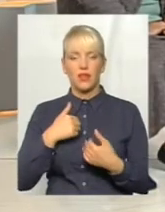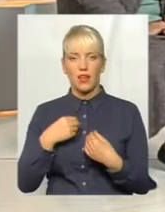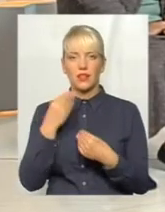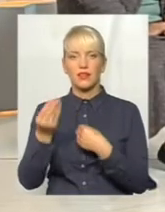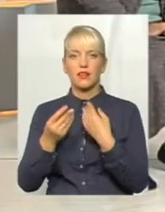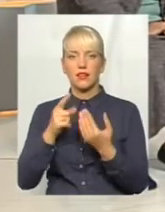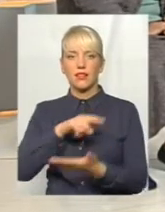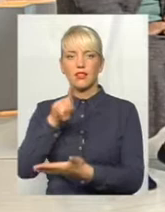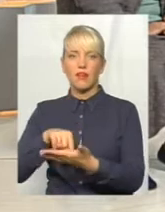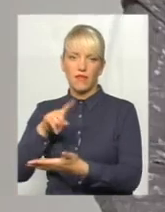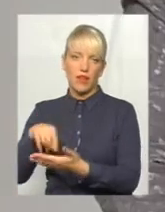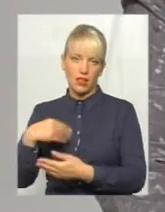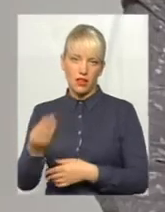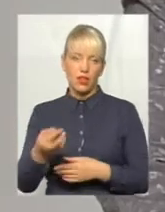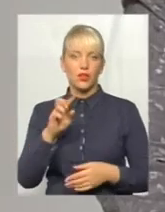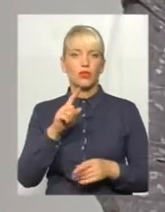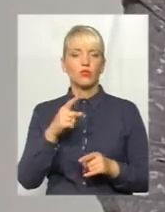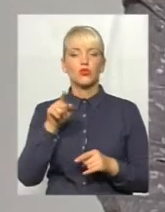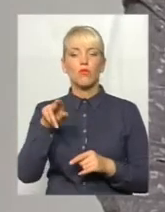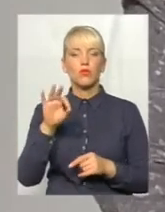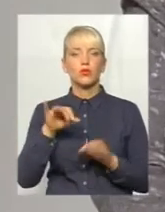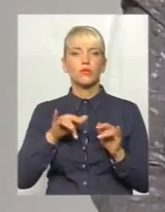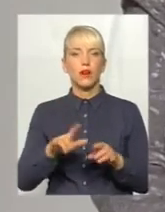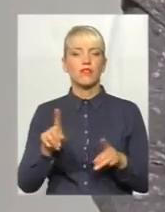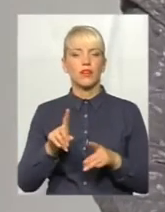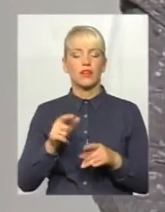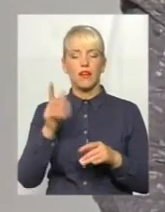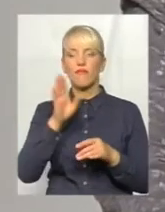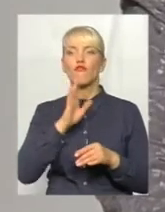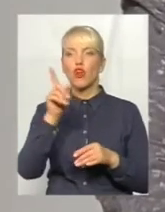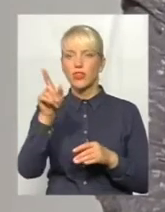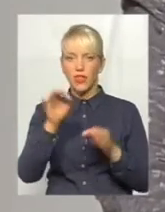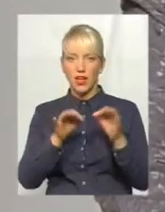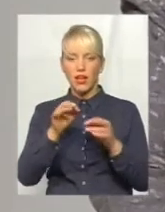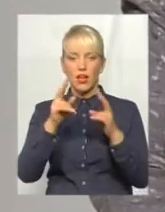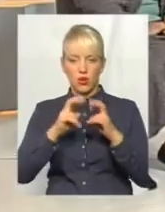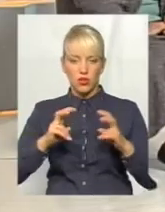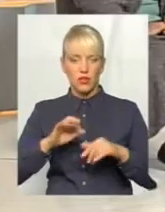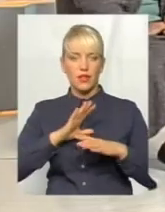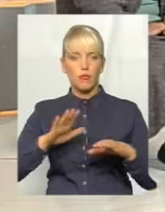давала. Тому що там по справі, яку вона розглядала, не було кредитної справи, а особливо не було